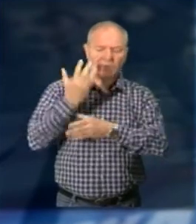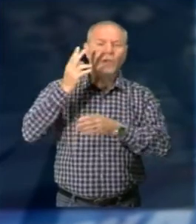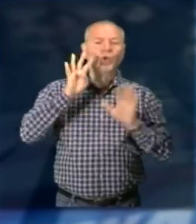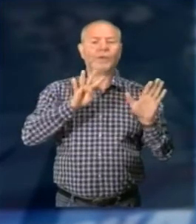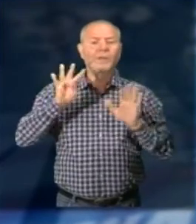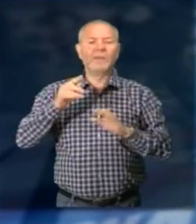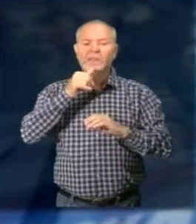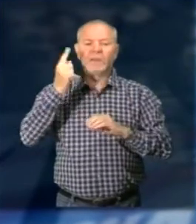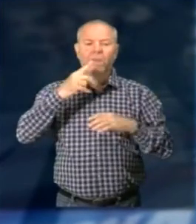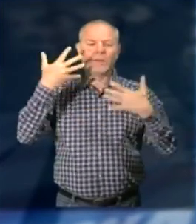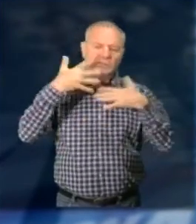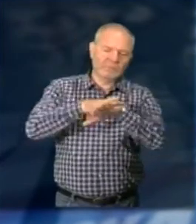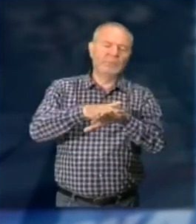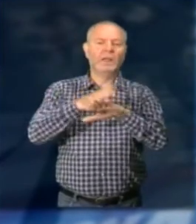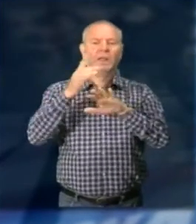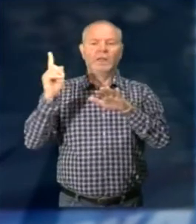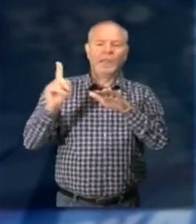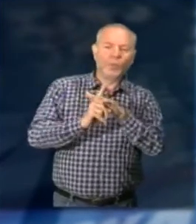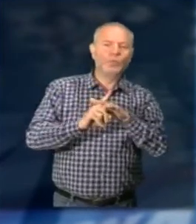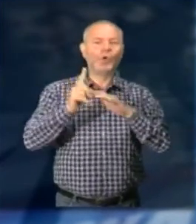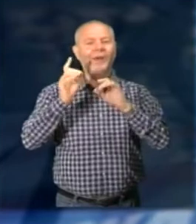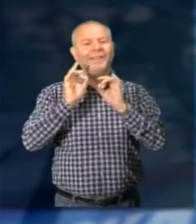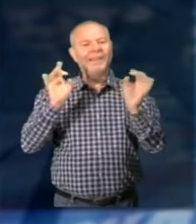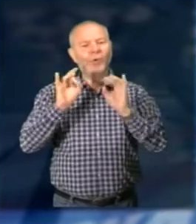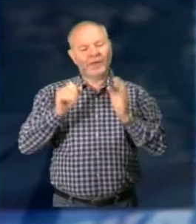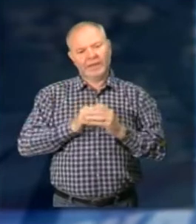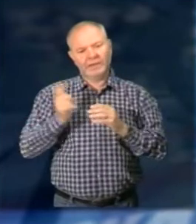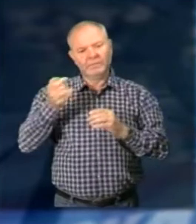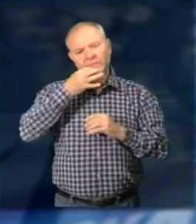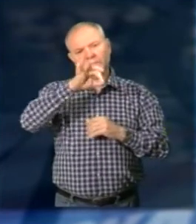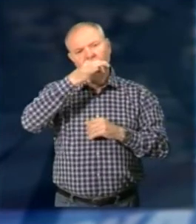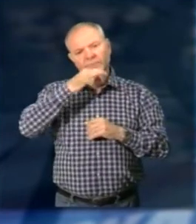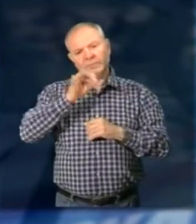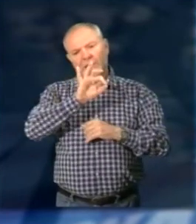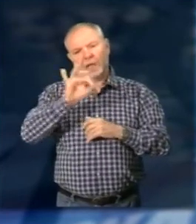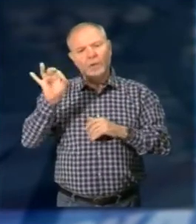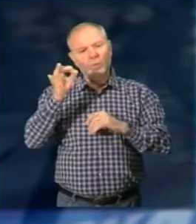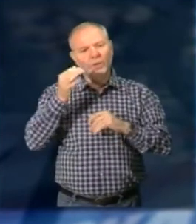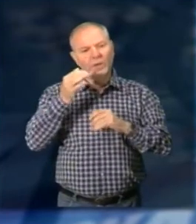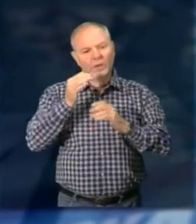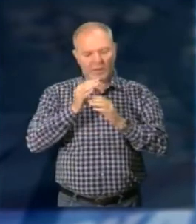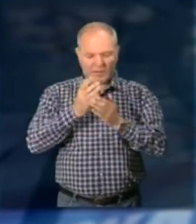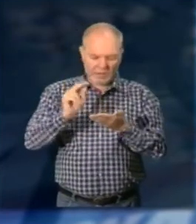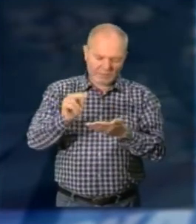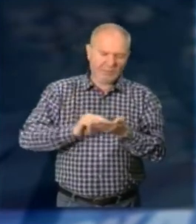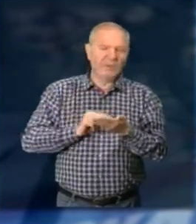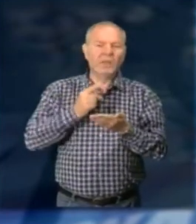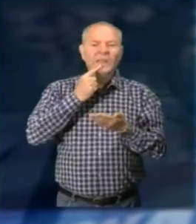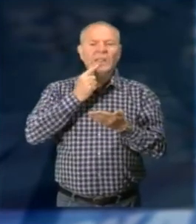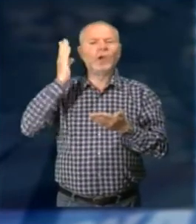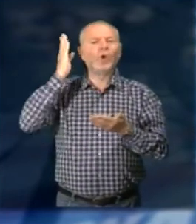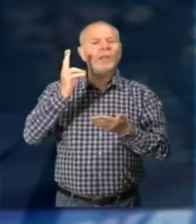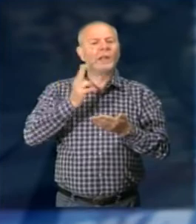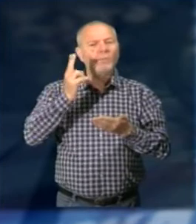dell'inclusione democratica Nell'intervento di Molinari riferimenti ad alcune lettere dei condannati a morte Della resistenza italiana ed